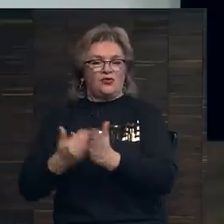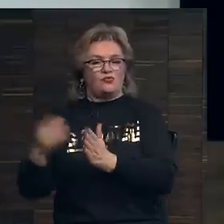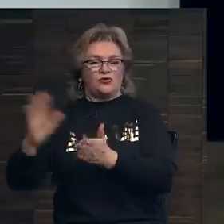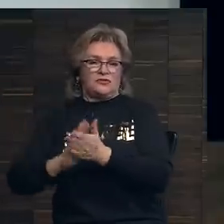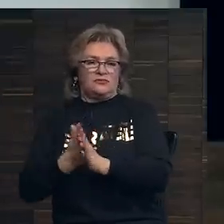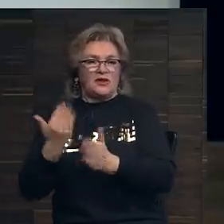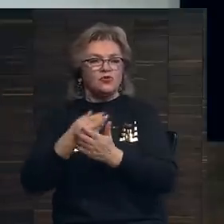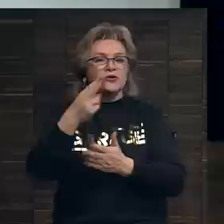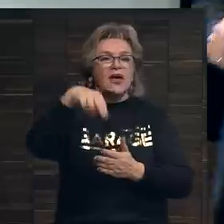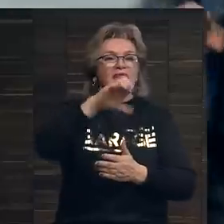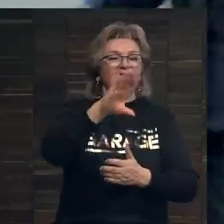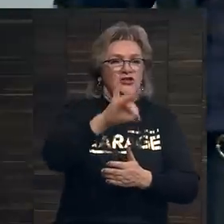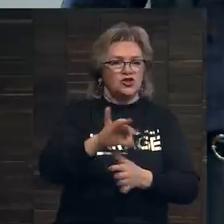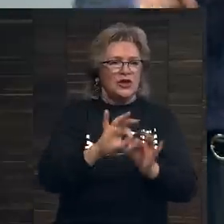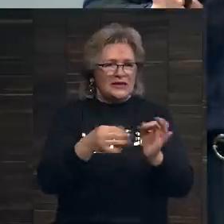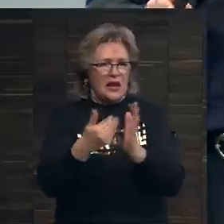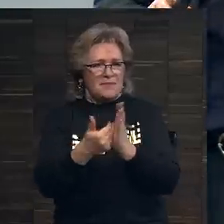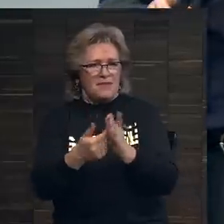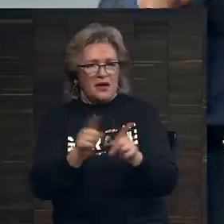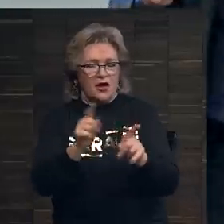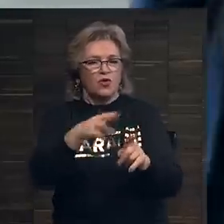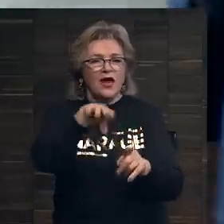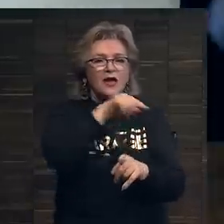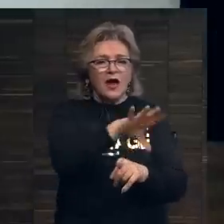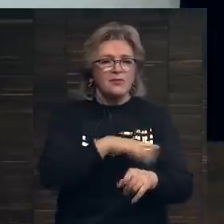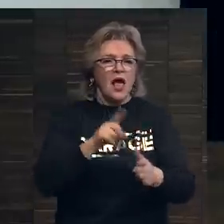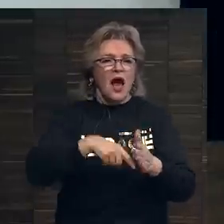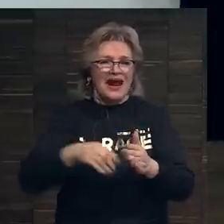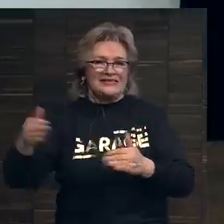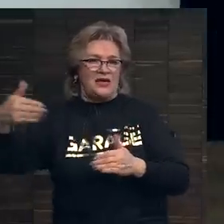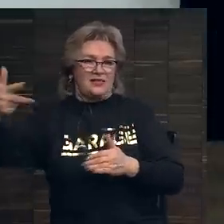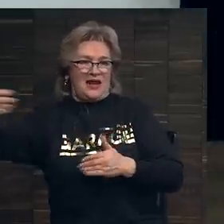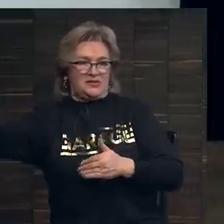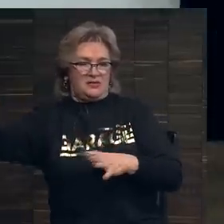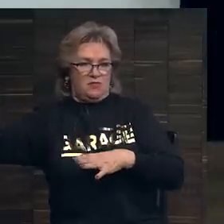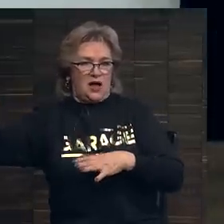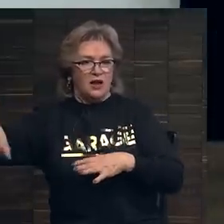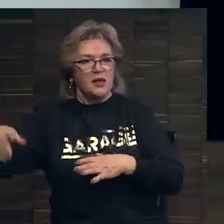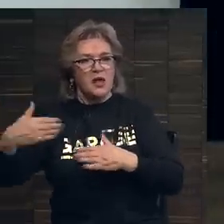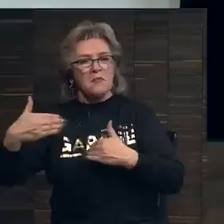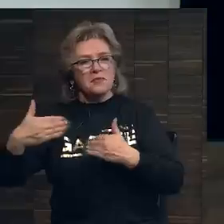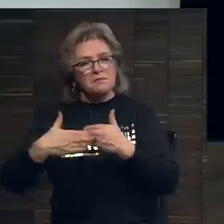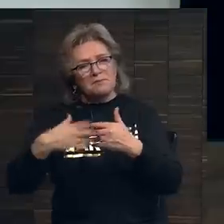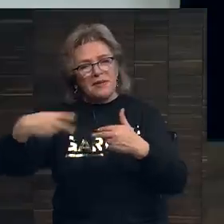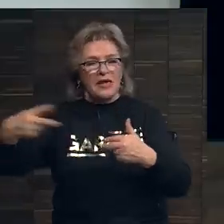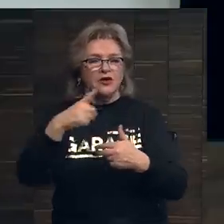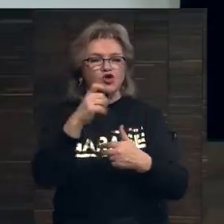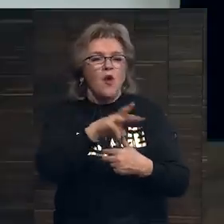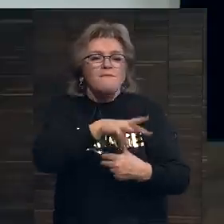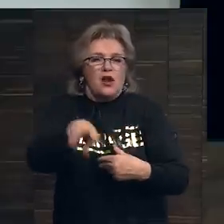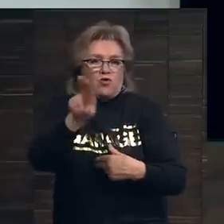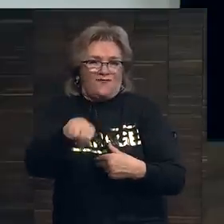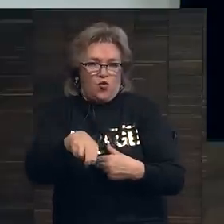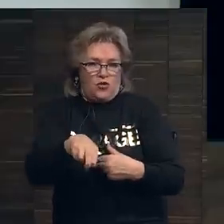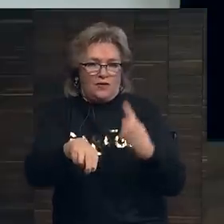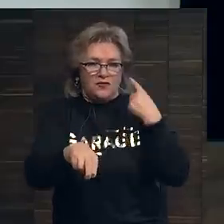с картиной да винчи, идеальный пример этой ситуации, там была гарантия третьей стороны, примерно 100 миллионов долларов, насколько